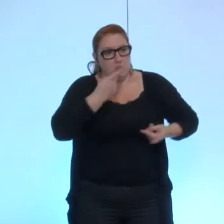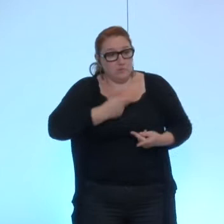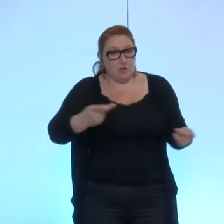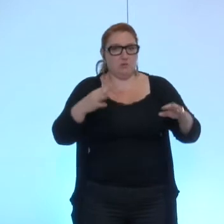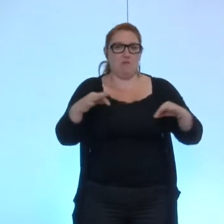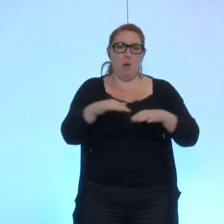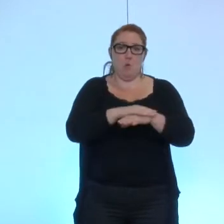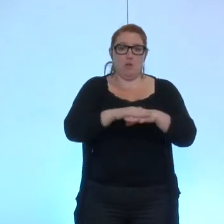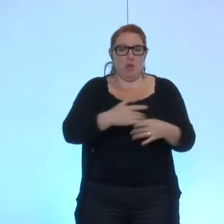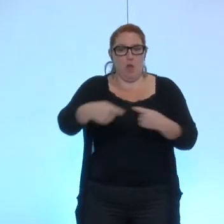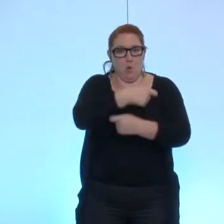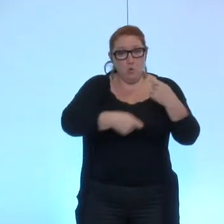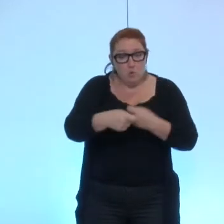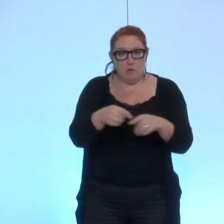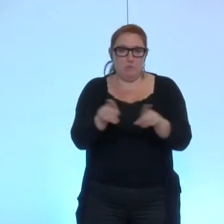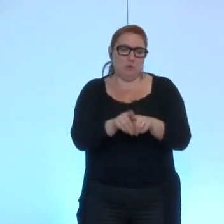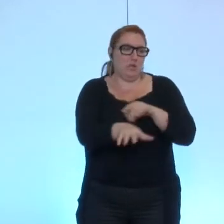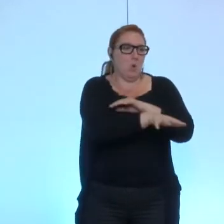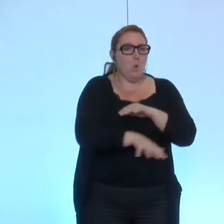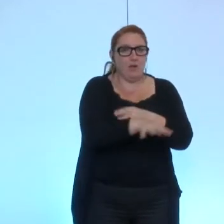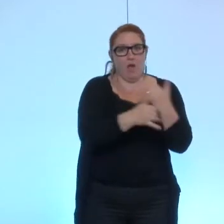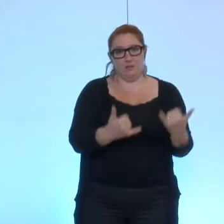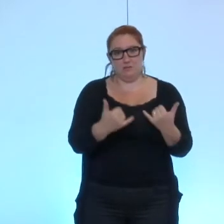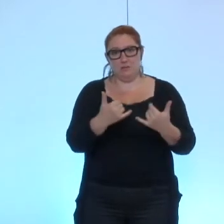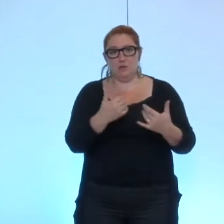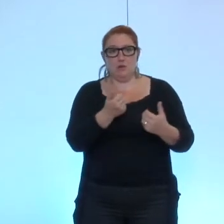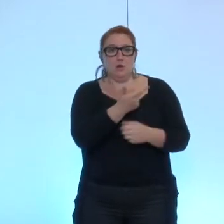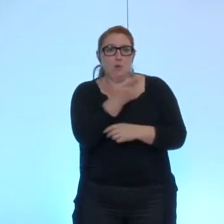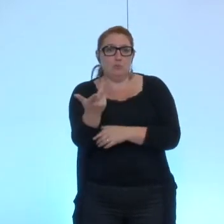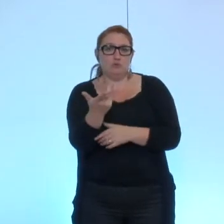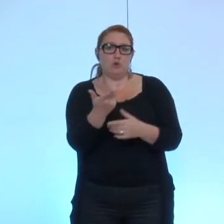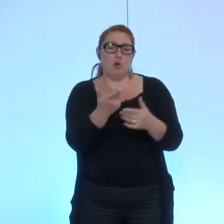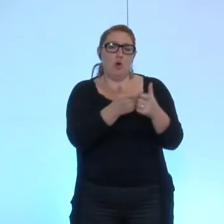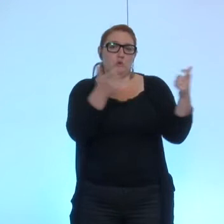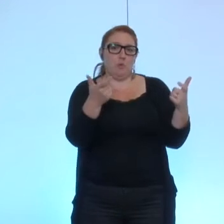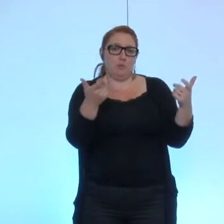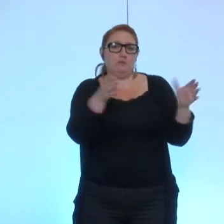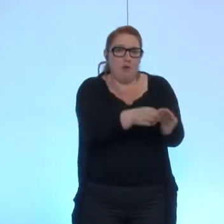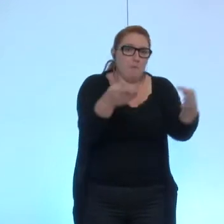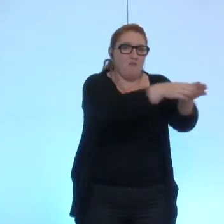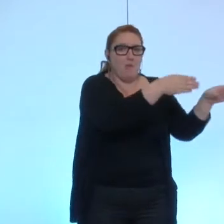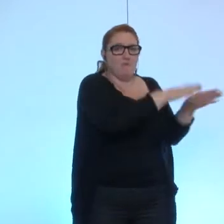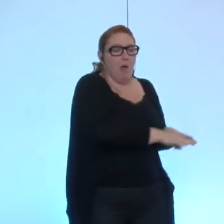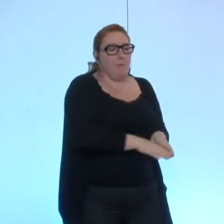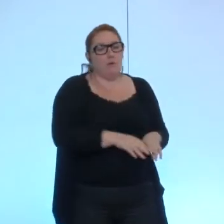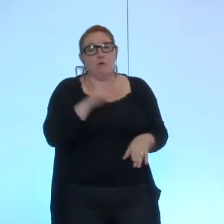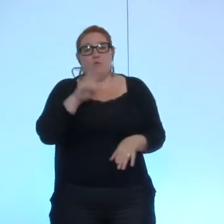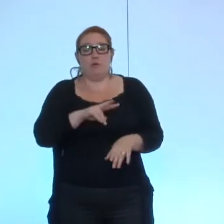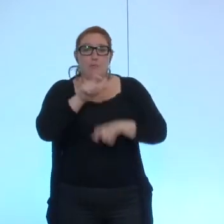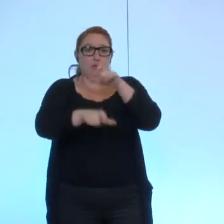de politique économique et au niveau local où on a plusieurs mouvements sociaux qui se sont manifestés ces derniers temps les travailleurs n